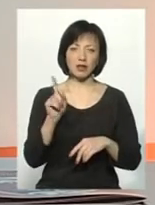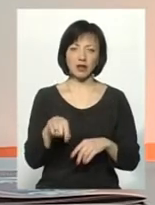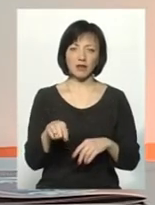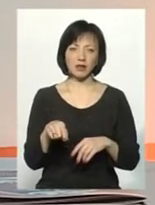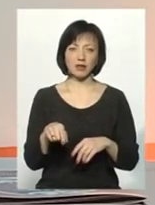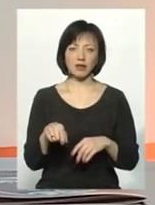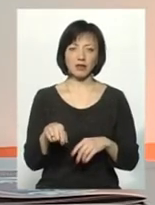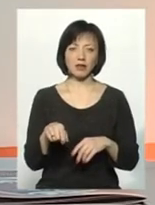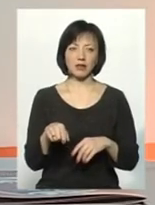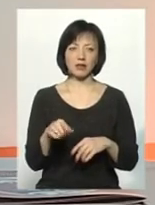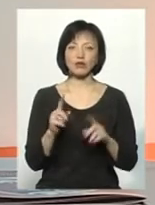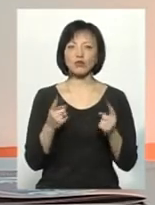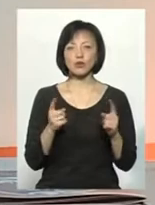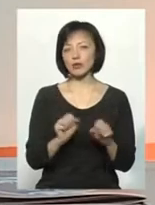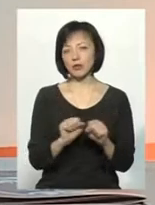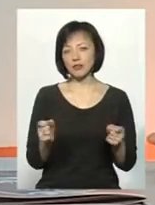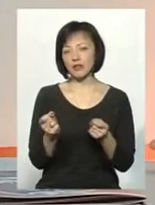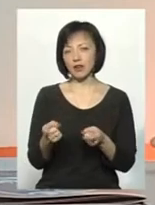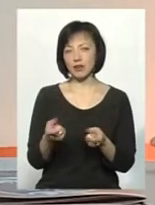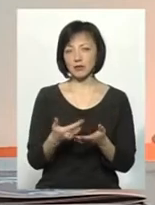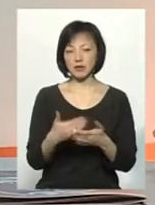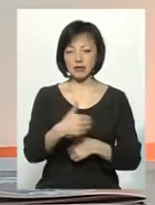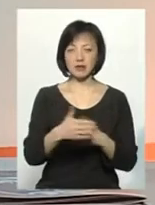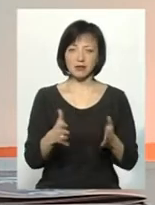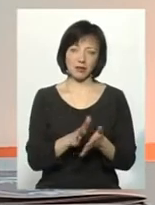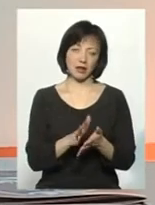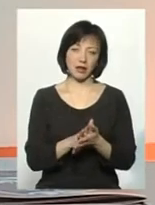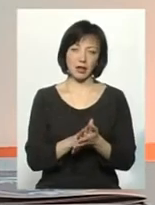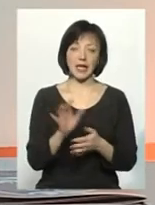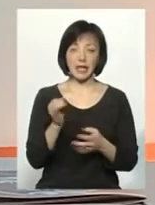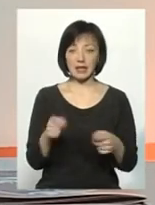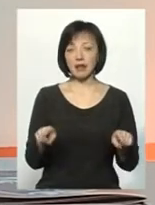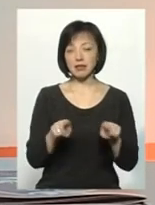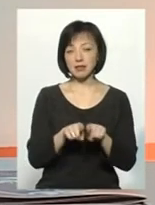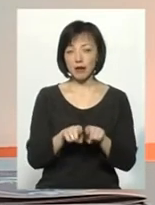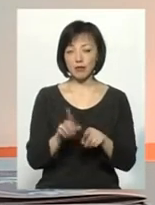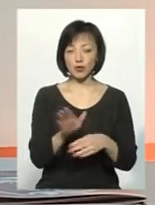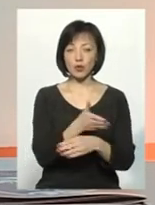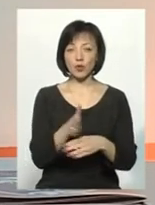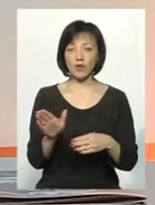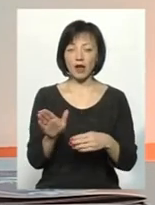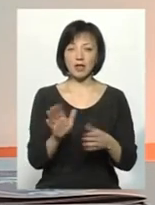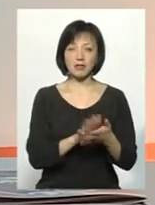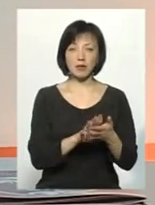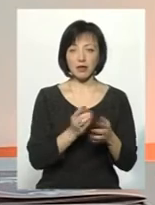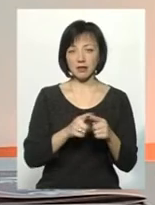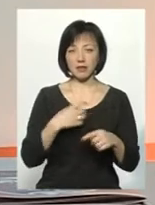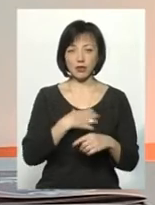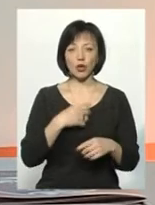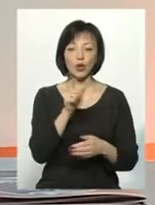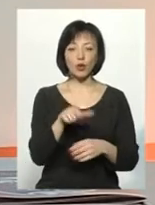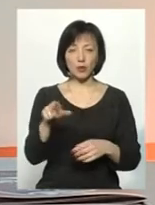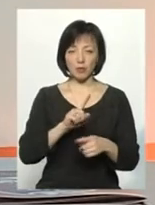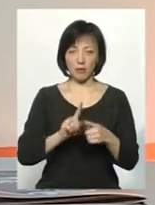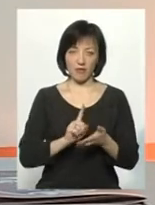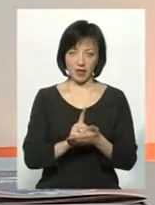І теж дивишся, чому не можна викинути в смітник. І так само сортування сміття – це важливо. Люди повинні